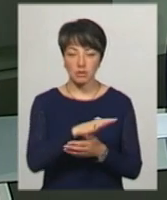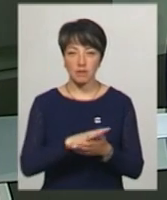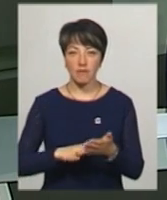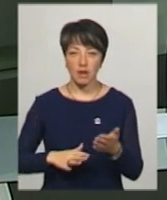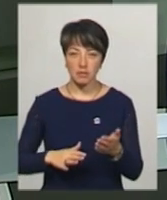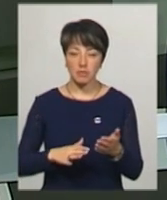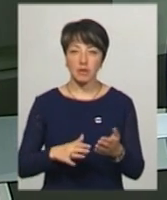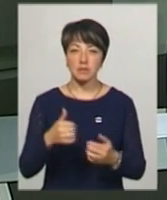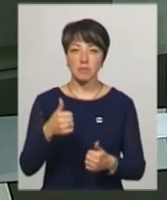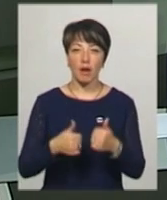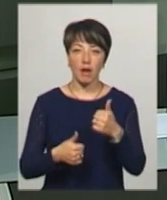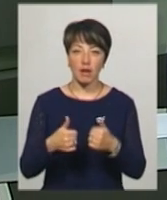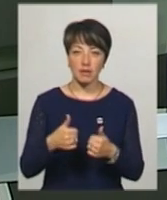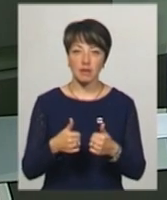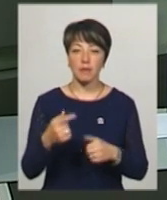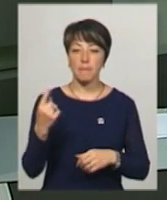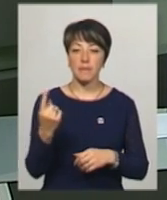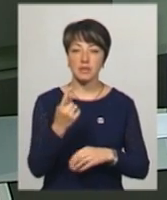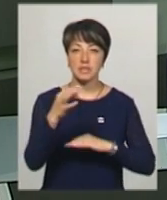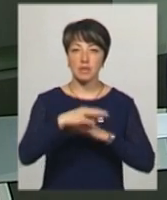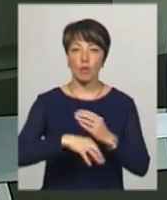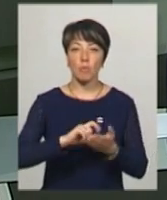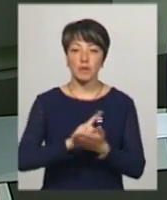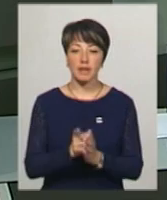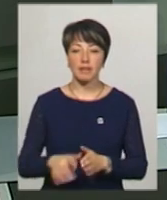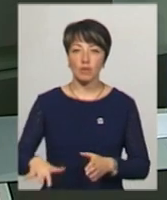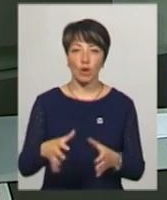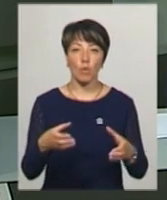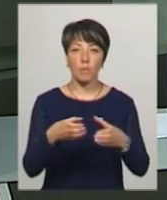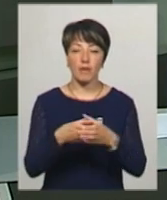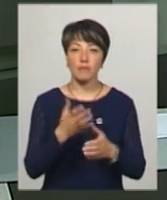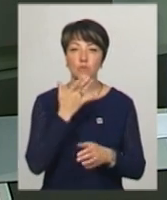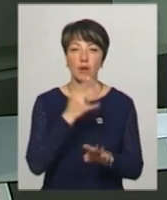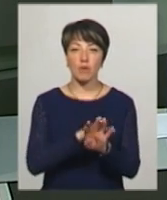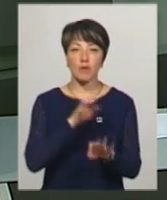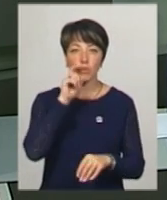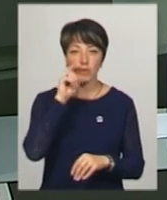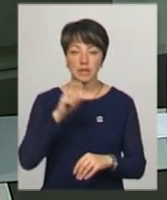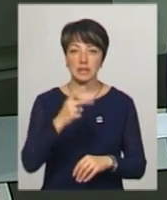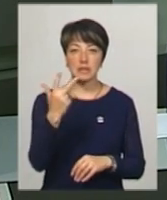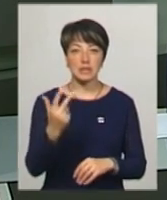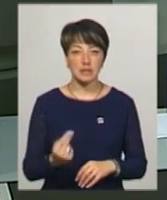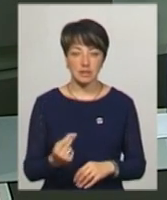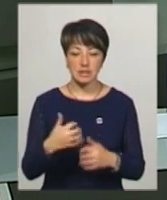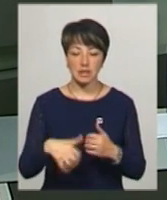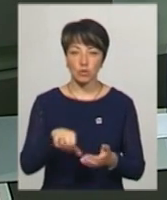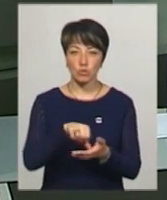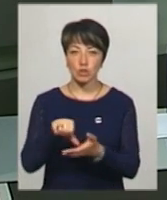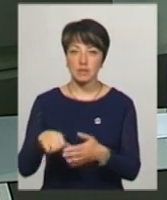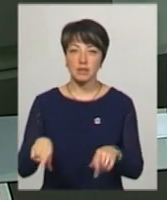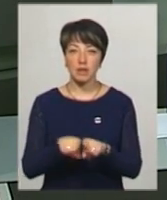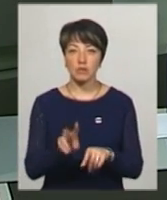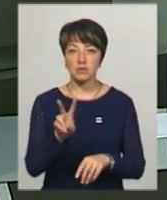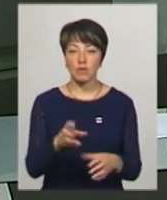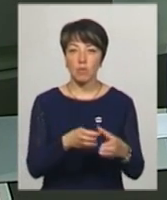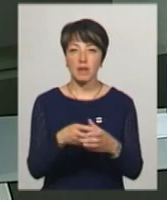багатоборство кінологів на першість Західного оперативного територіального об'єднання Національної гвардії України три дні. Серед учасників також